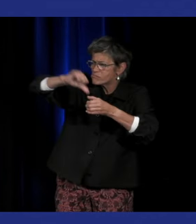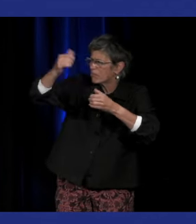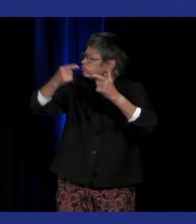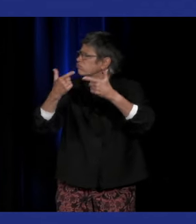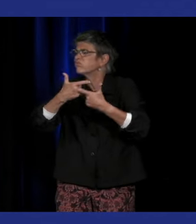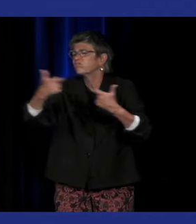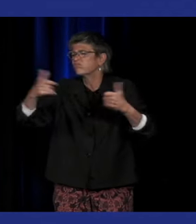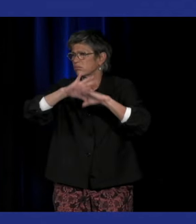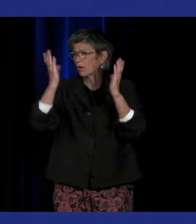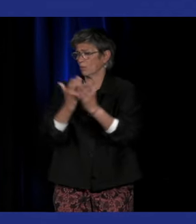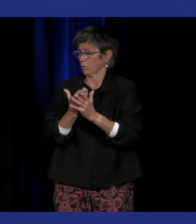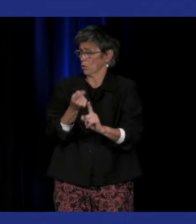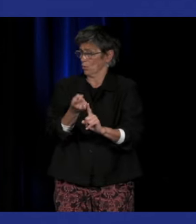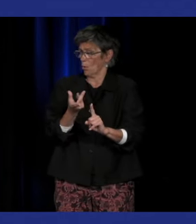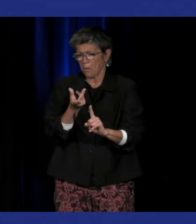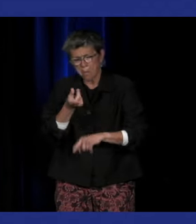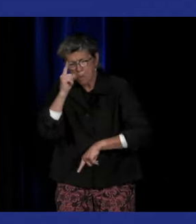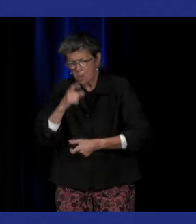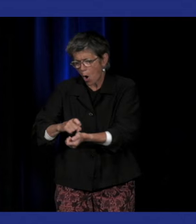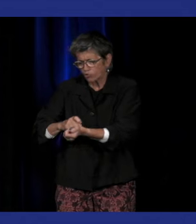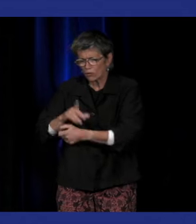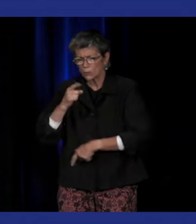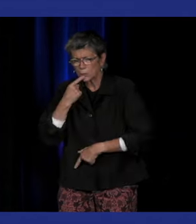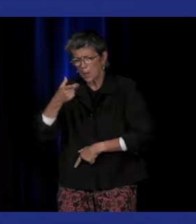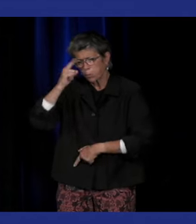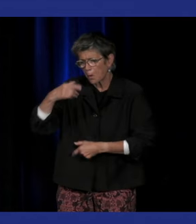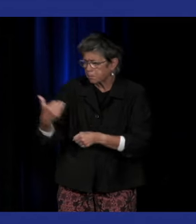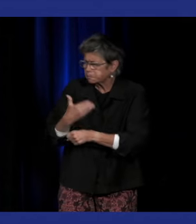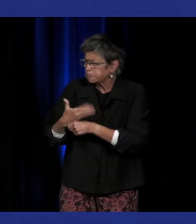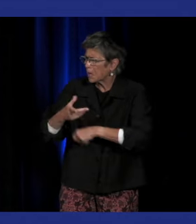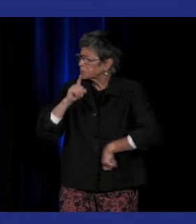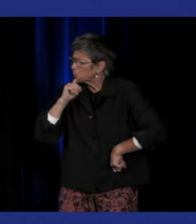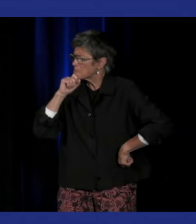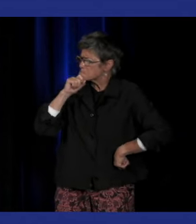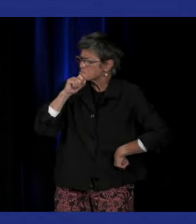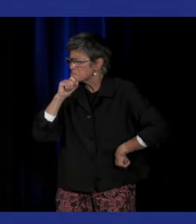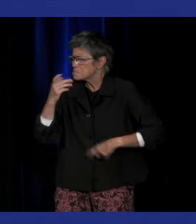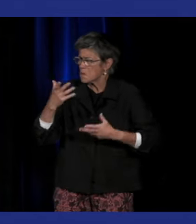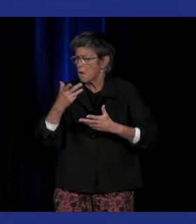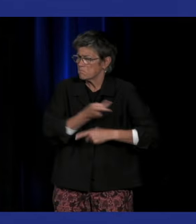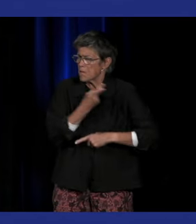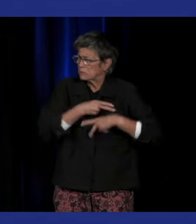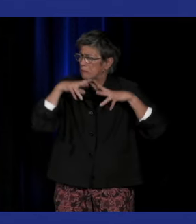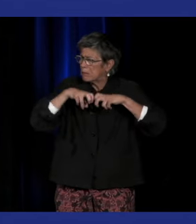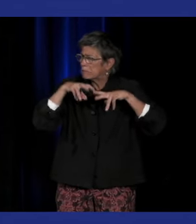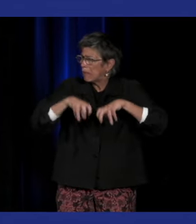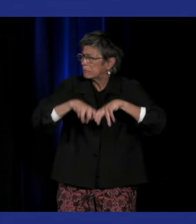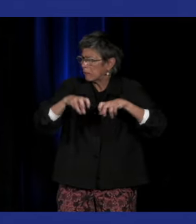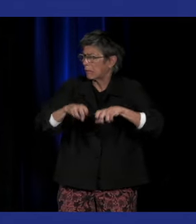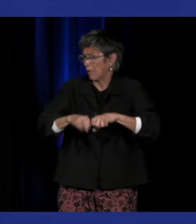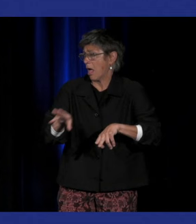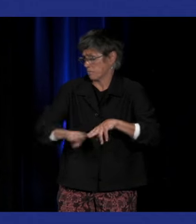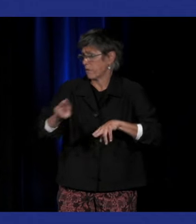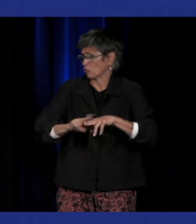petit à petit on comprenne d'abord les causes de la sourdité qu'est-ce que c'est ce phénomène quelle est son éthiologie et quels sont les moyens de la